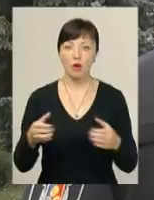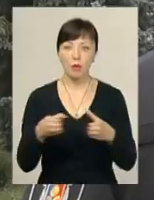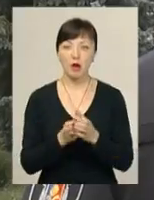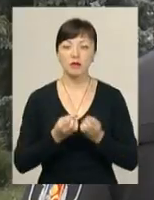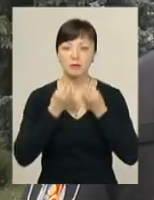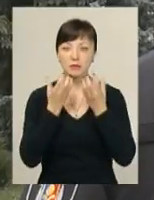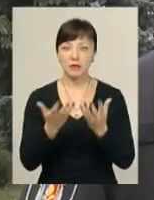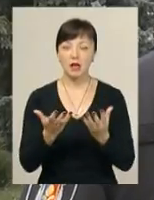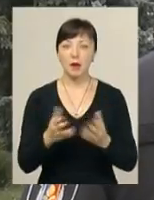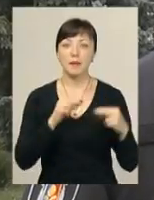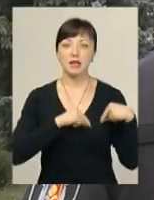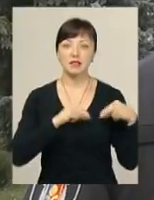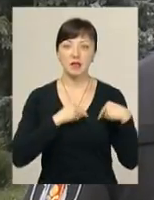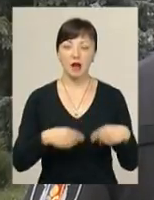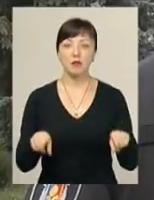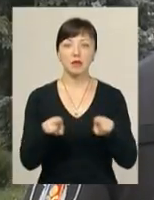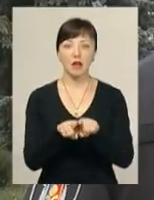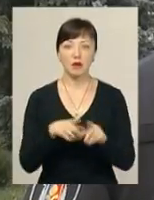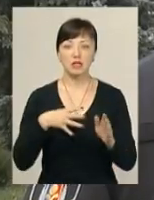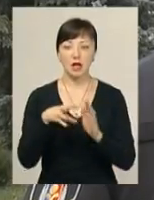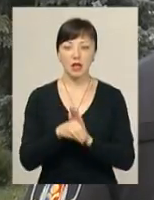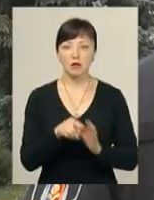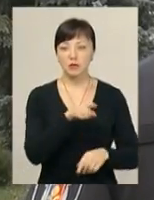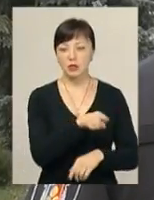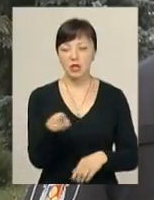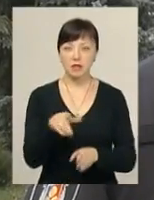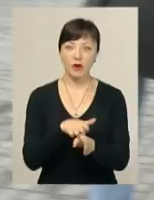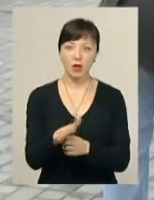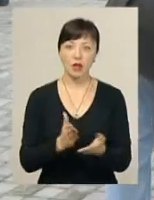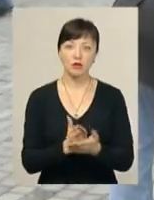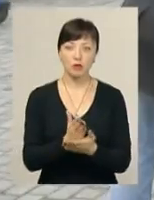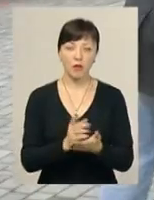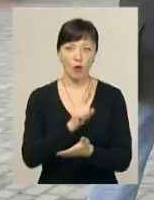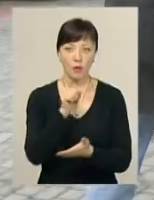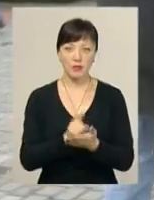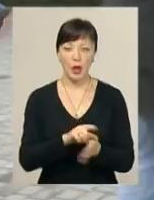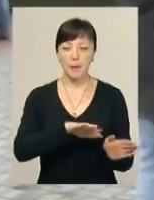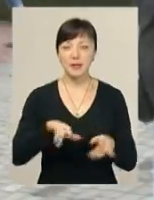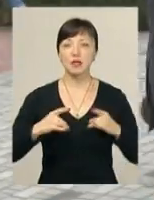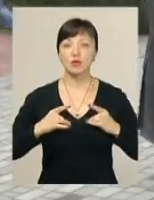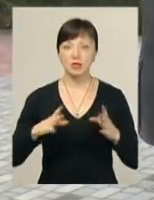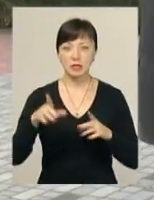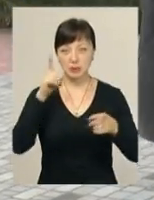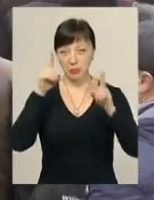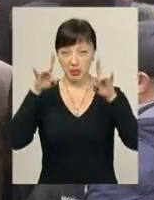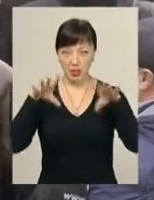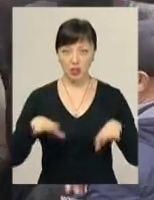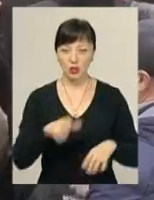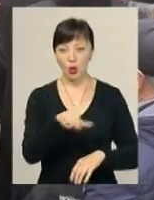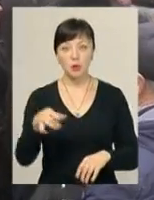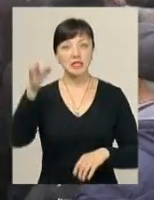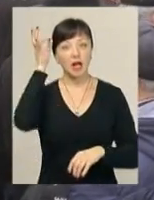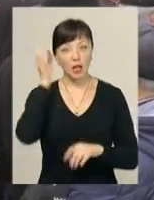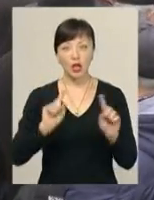поклали квіти працівникам, які також загинули під час виконання службових обов'язків. Після урочистостей з пантиличені мітингарі таки